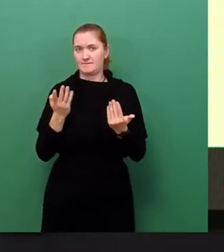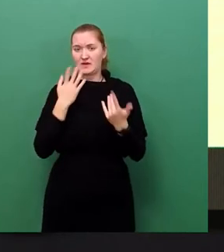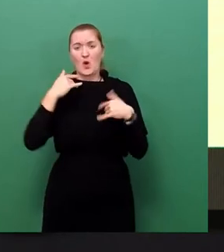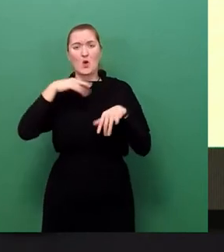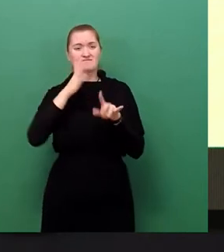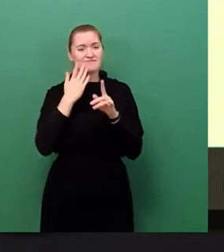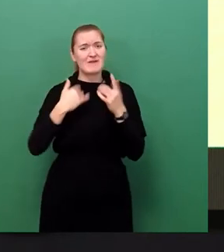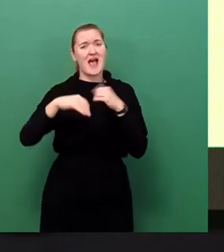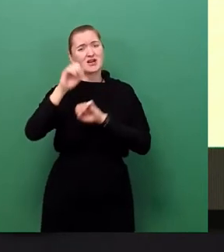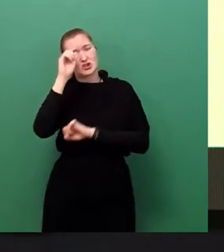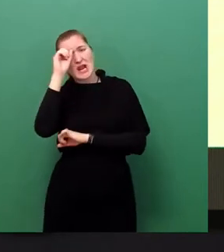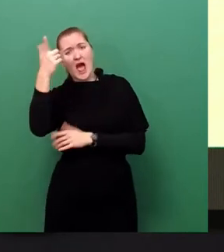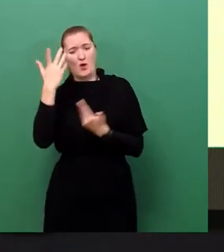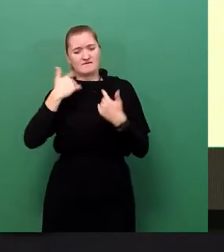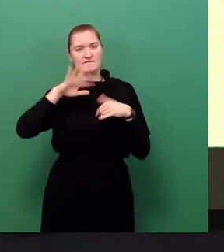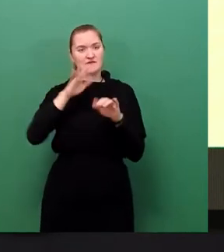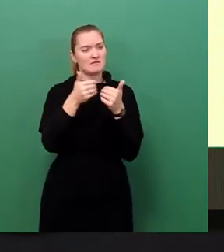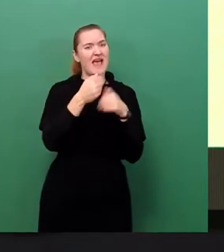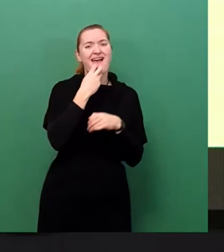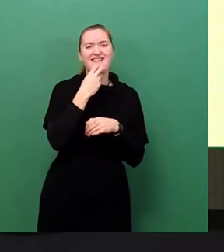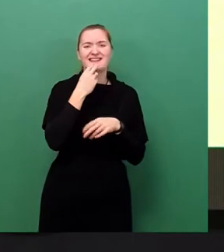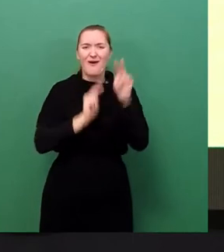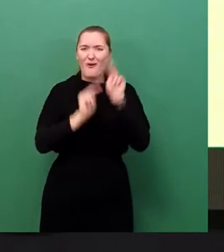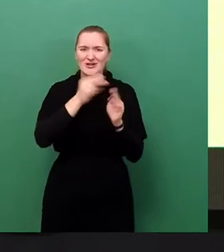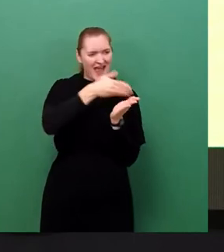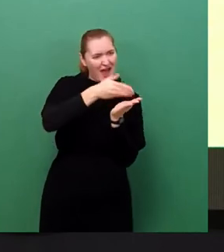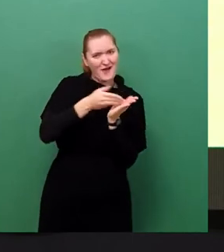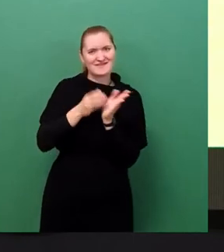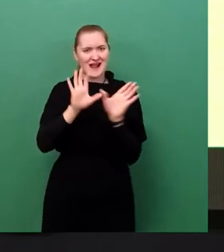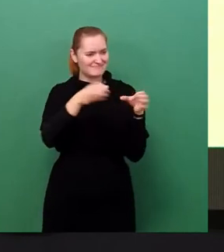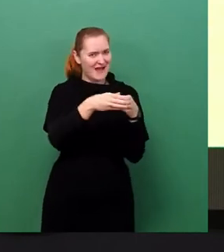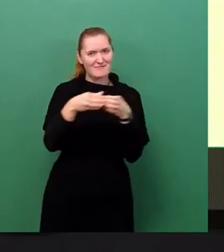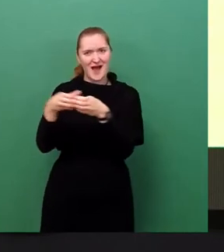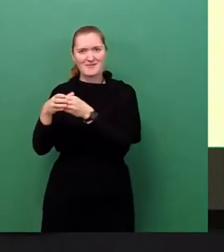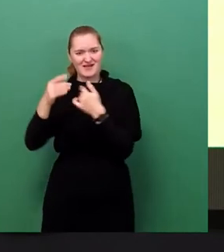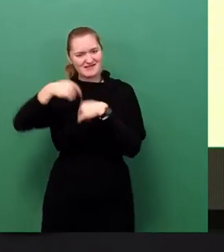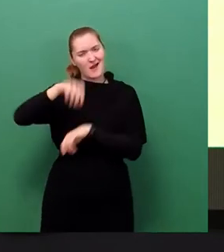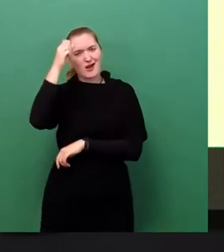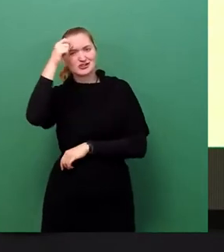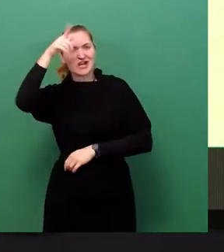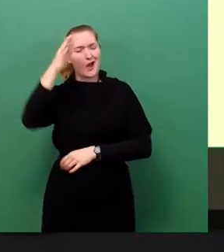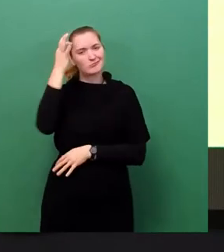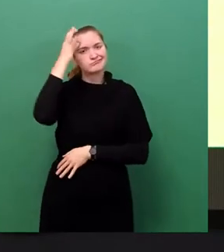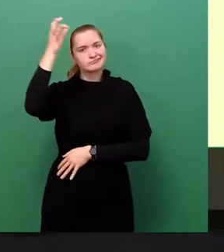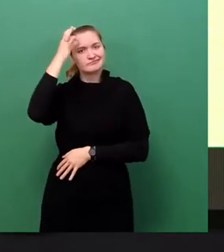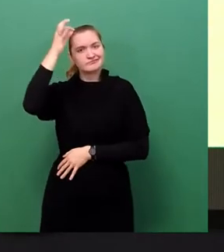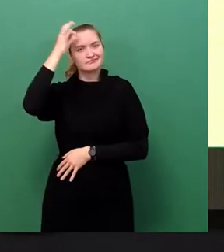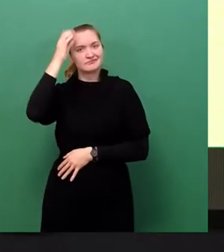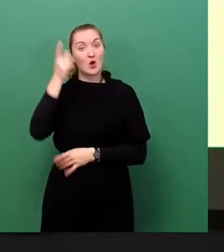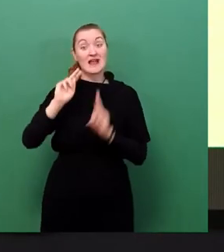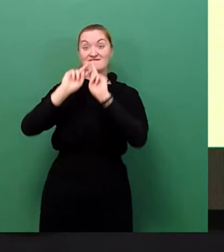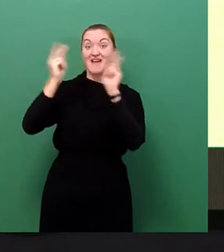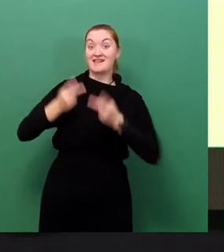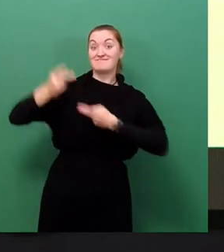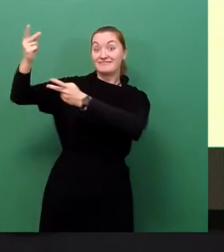Netze machen, wenn wir hier Sachen erfinden, bauen, produzieren und in die Welt exportieren, wenn wir